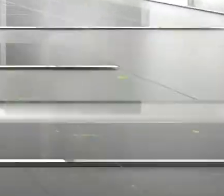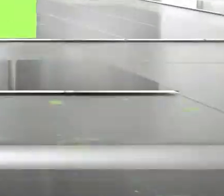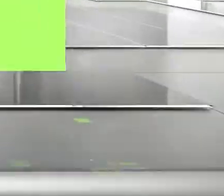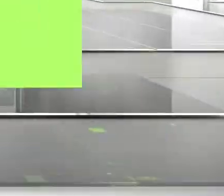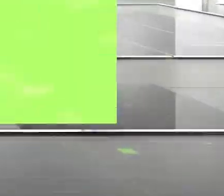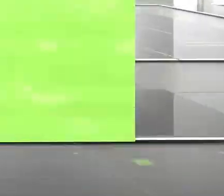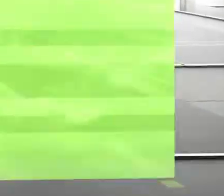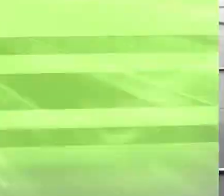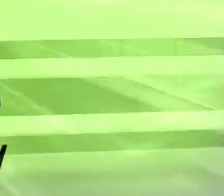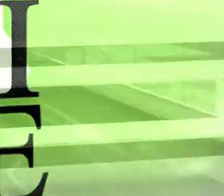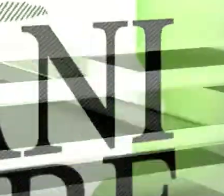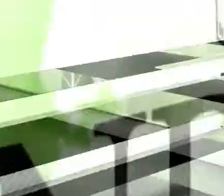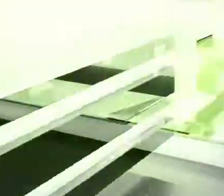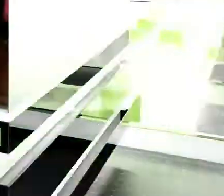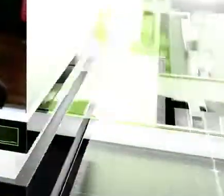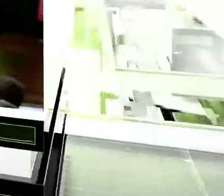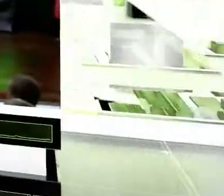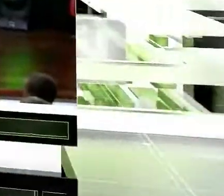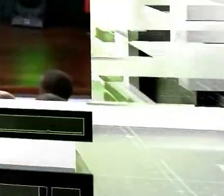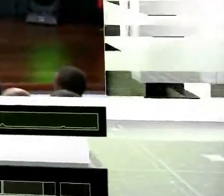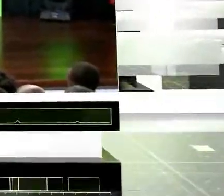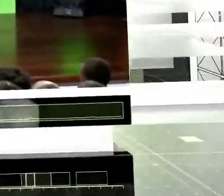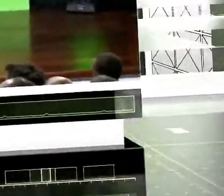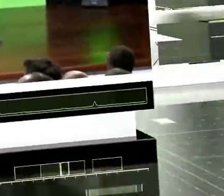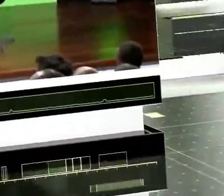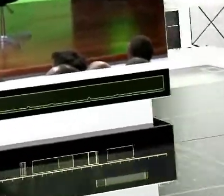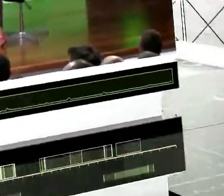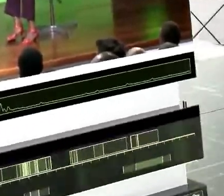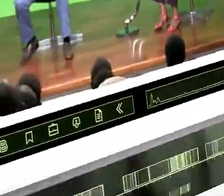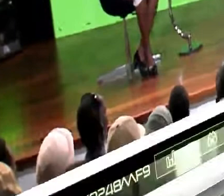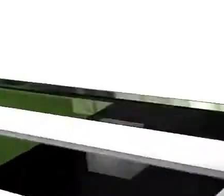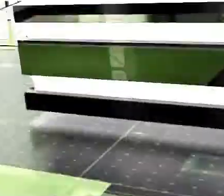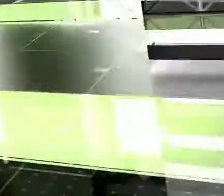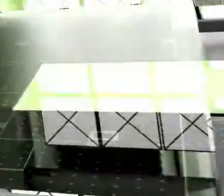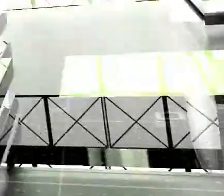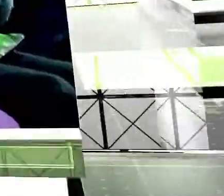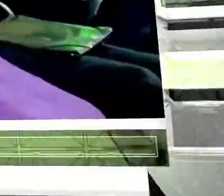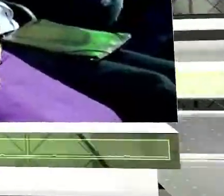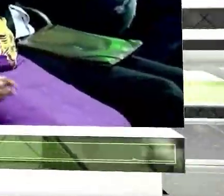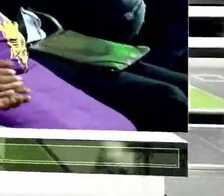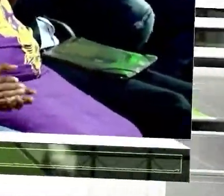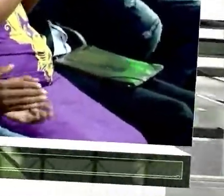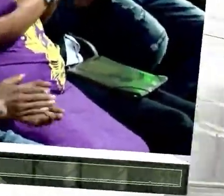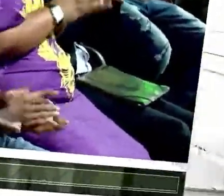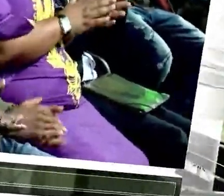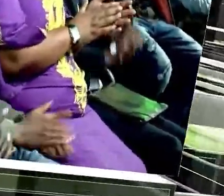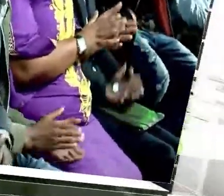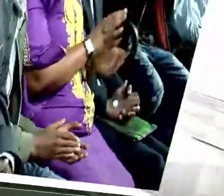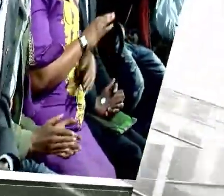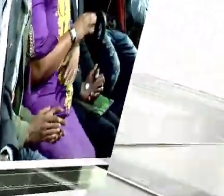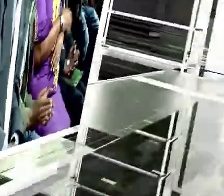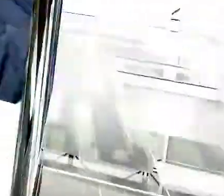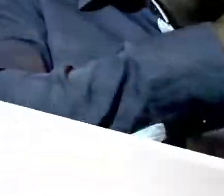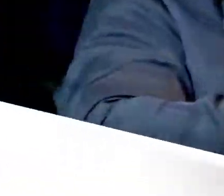Chagu wa Kenya unayo imunia Chagu wa Kenya unayo